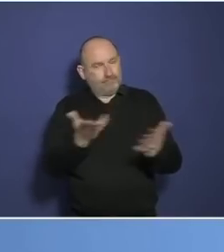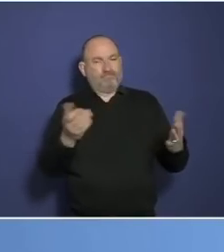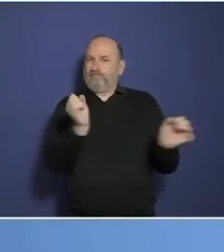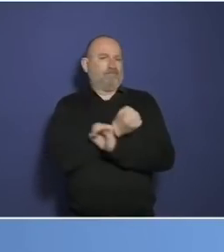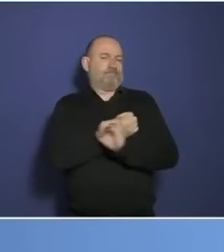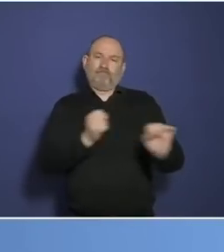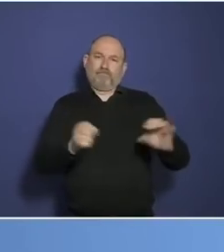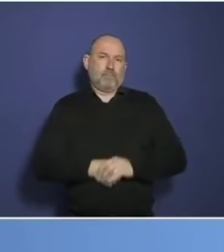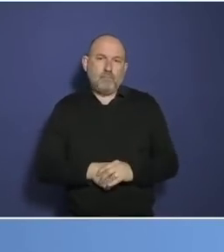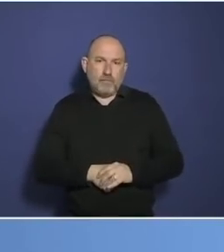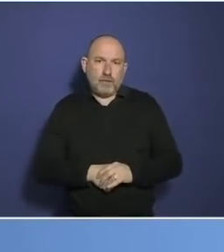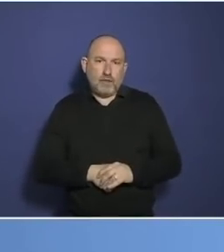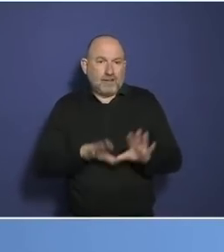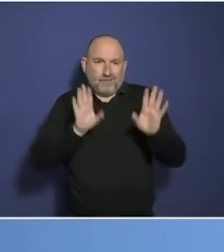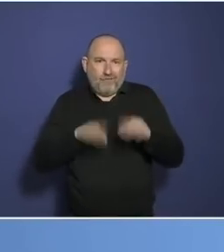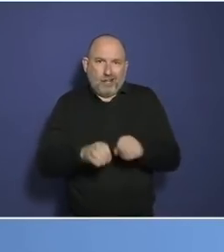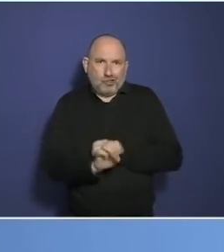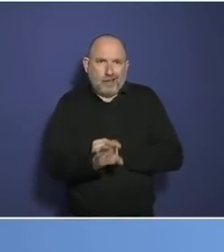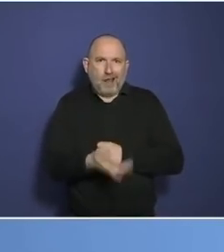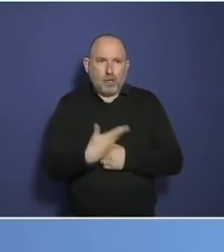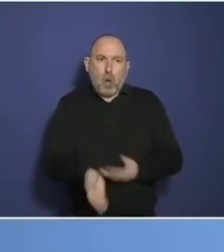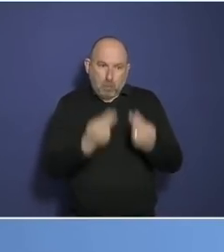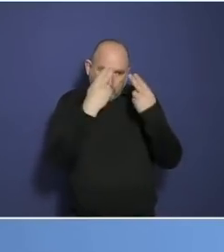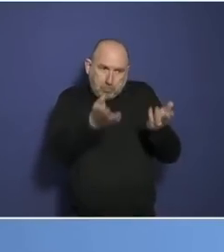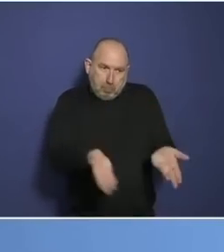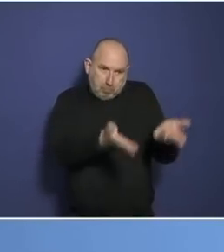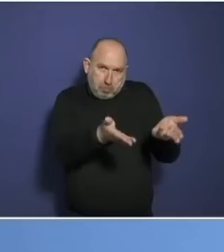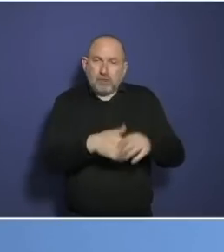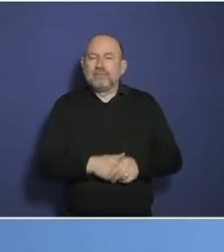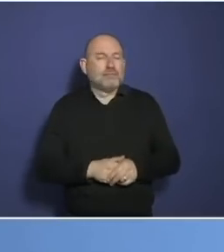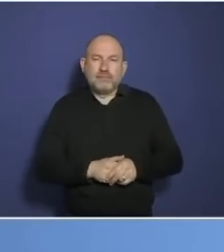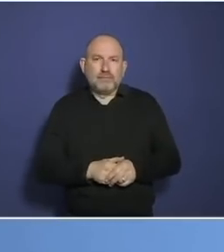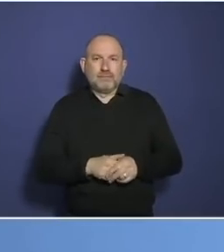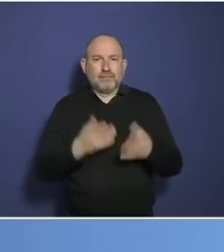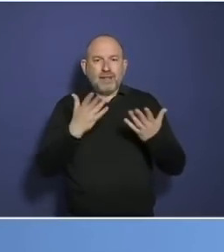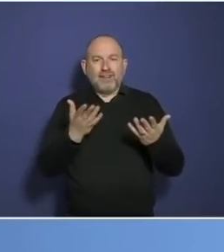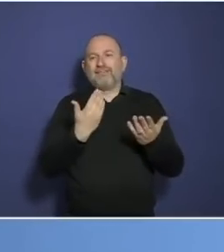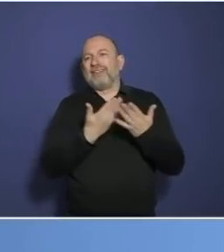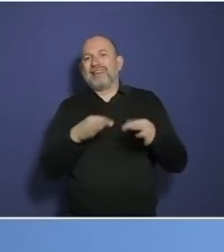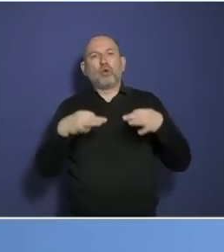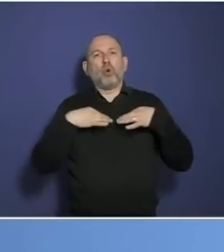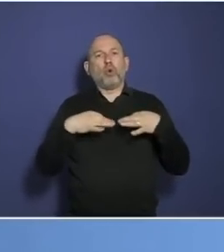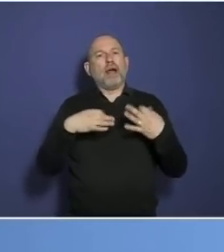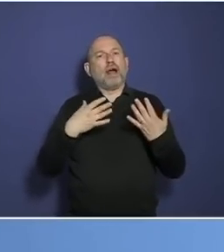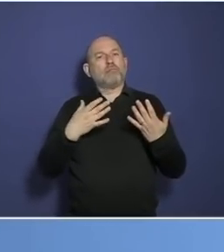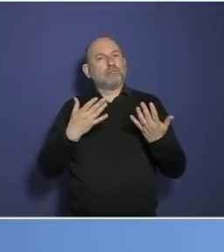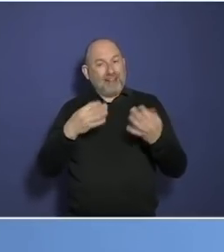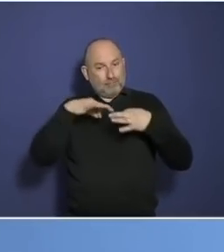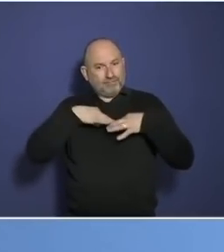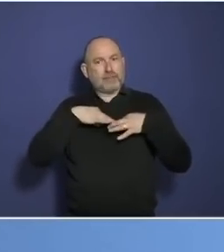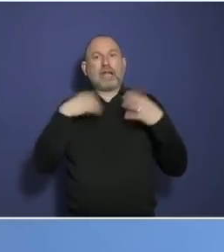Wir hätten damit das völlig falsche Signal gegeben, dass die Corona-Infektion eine Isolation nicht benötigt und die